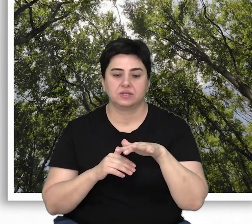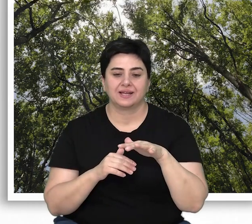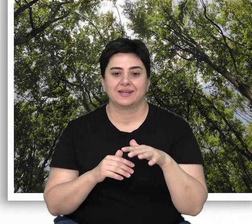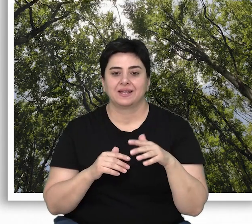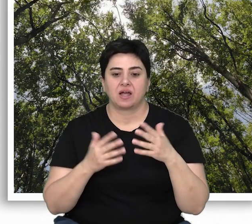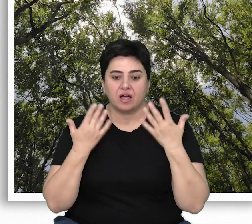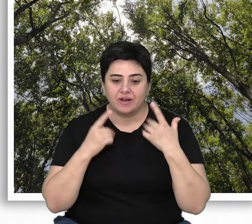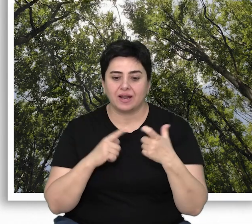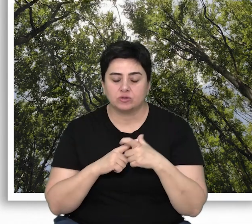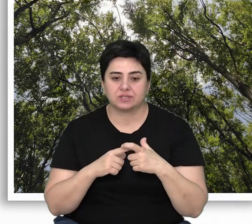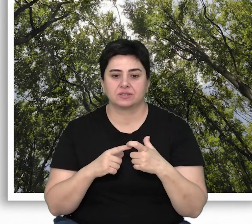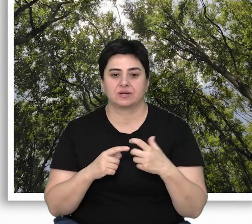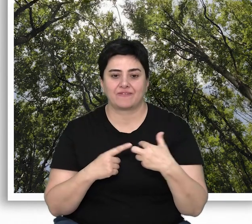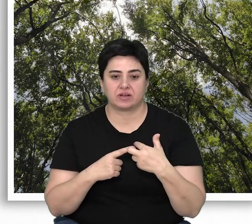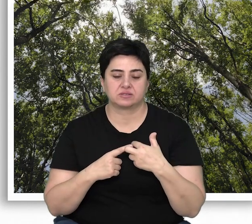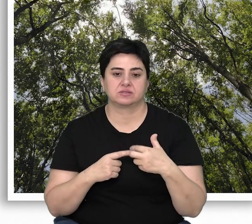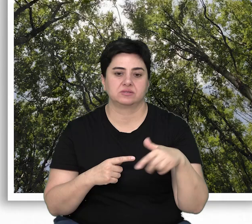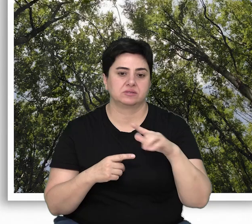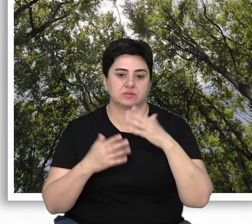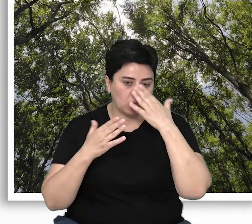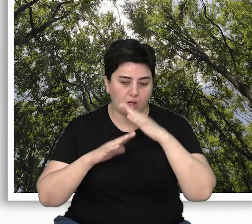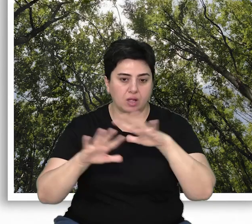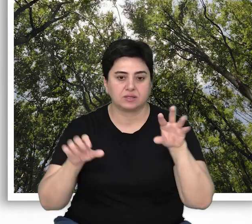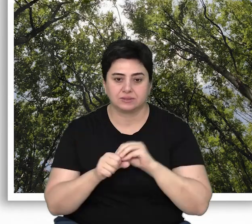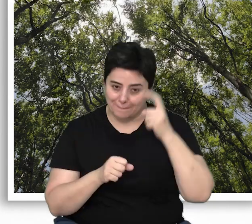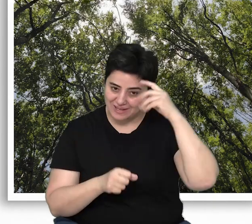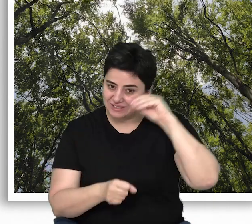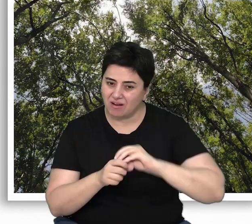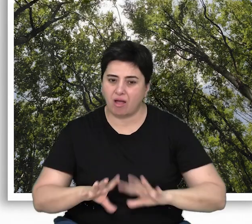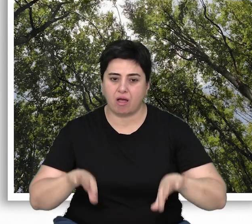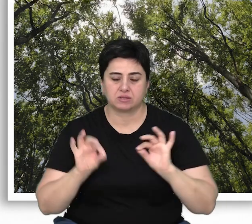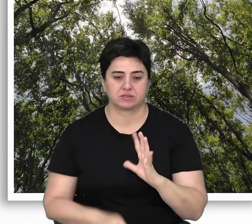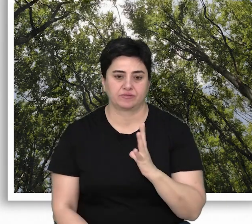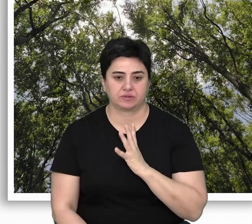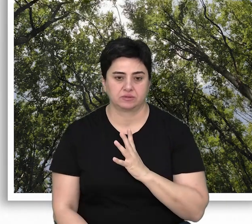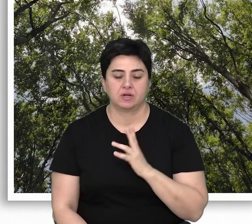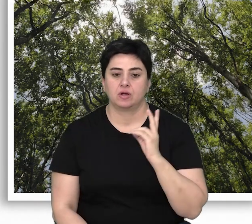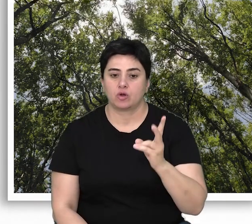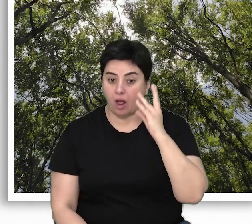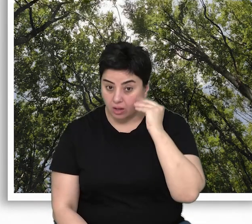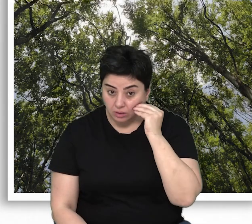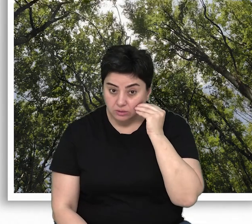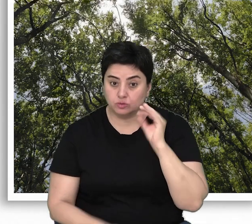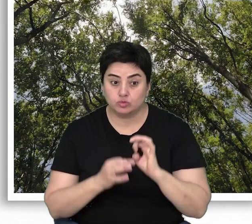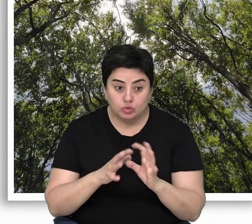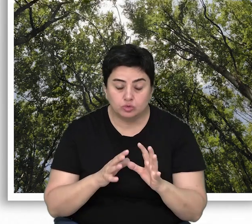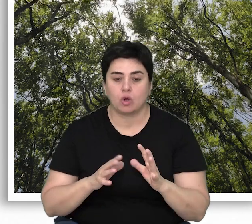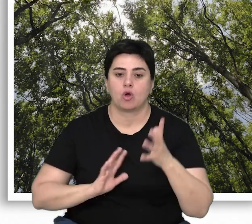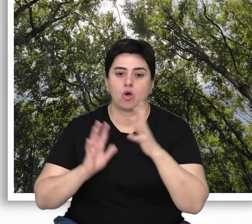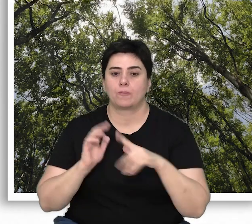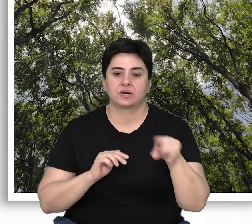taşıdıkları ekolojik referanslarla bir orman ekosisteminin bütün bilgilerini içermektedir. Onları anladıkça